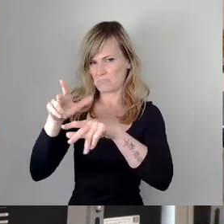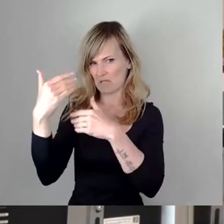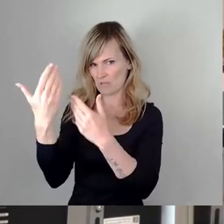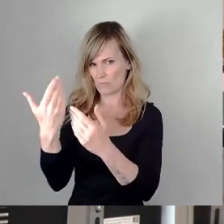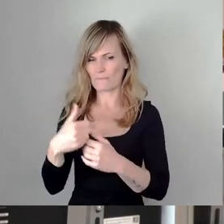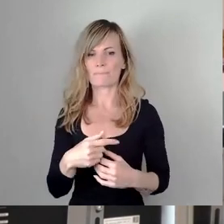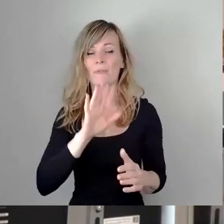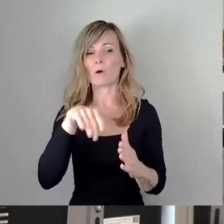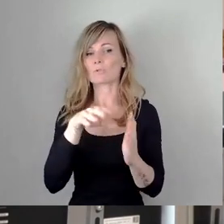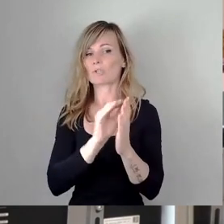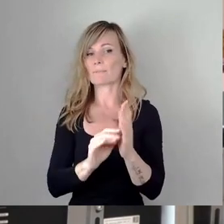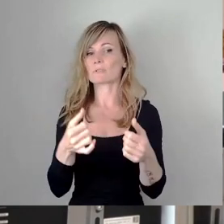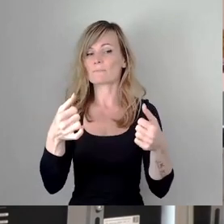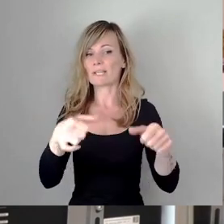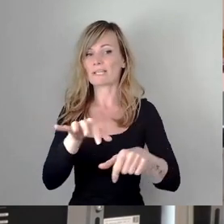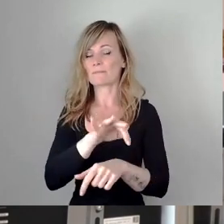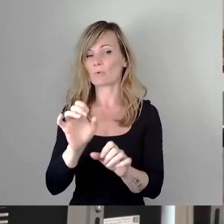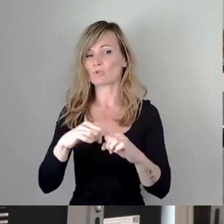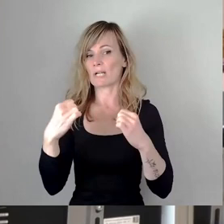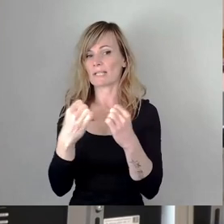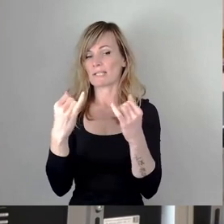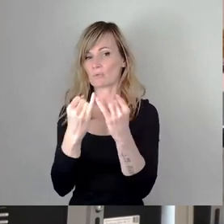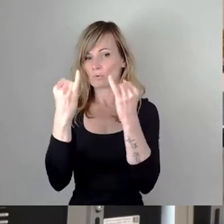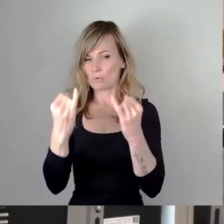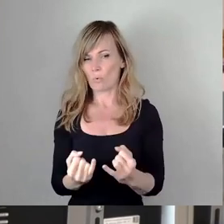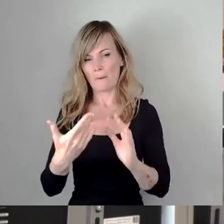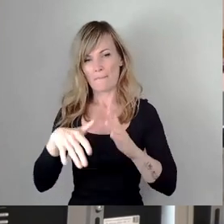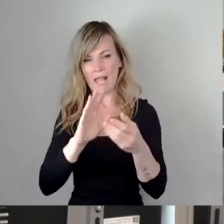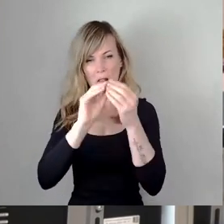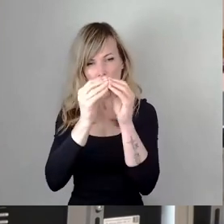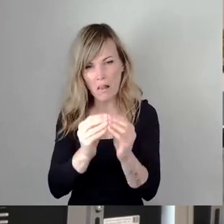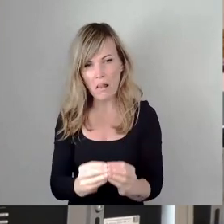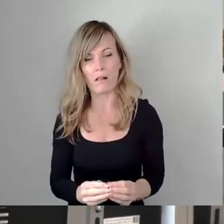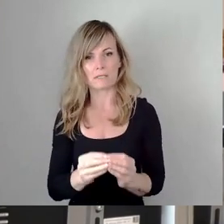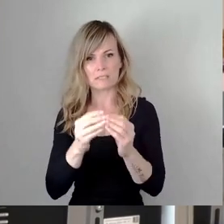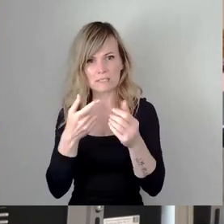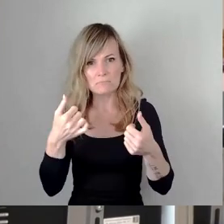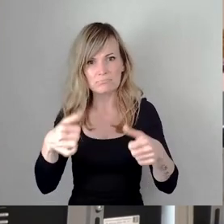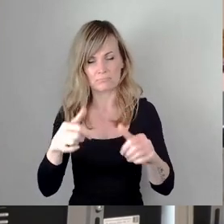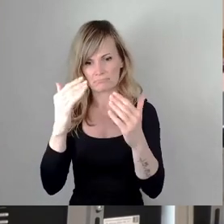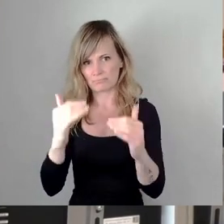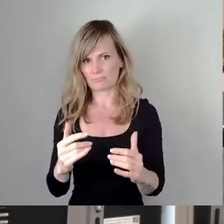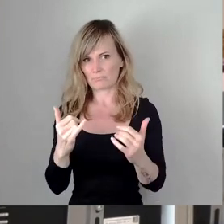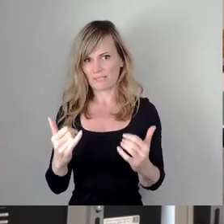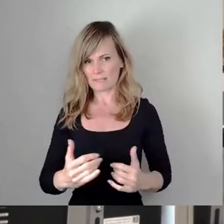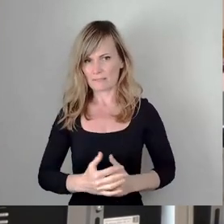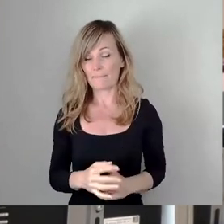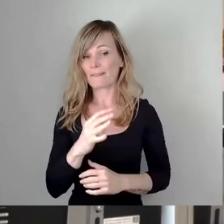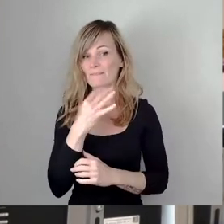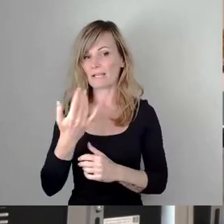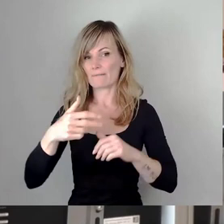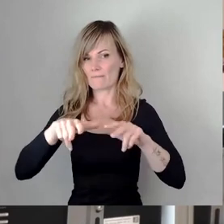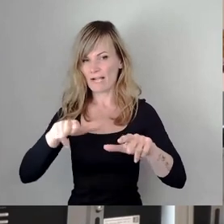staatliche Institutionen maßgeblich verschärft und verkompliziert. Viele Verwaltungsmitarbeiter, welche sich schon seit Längerem mit Vergaben